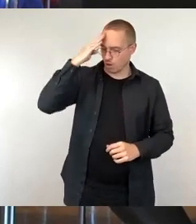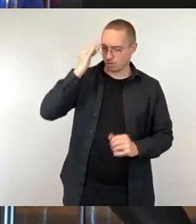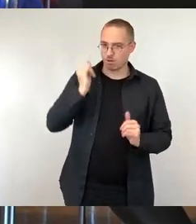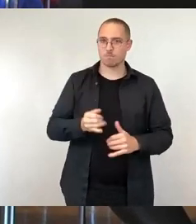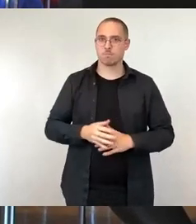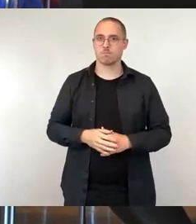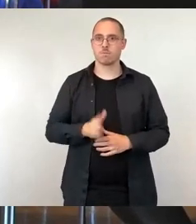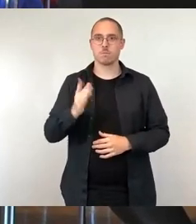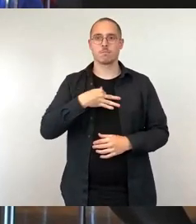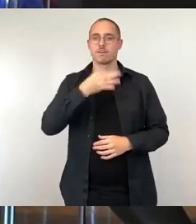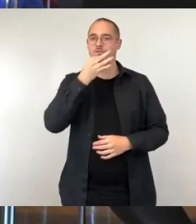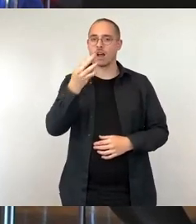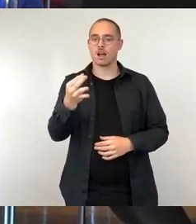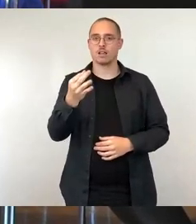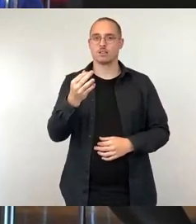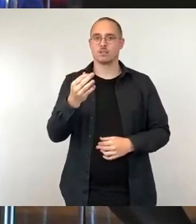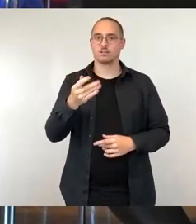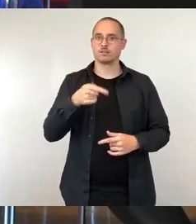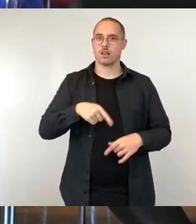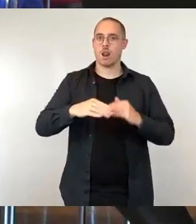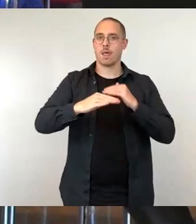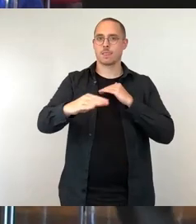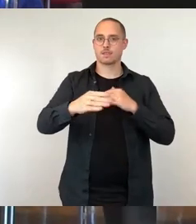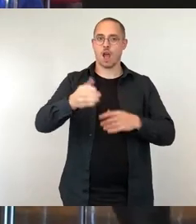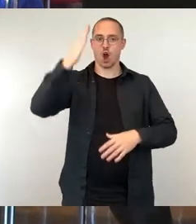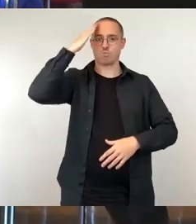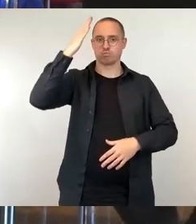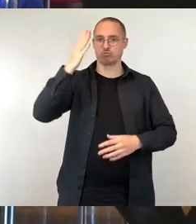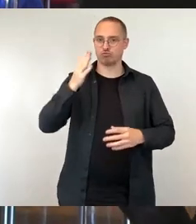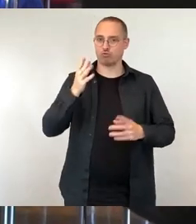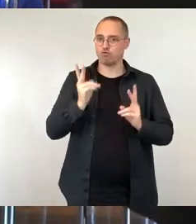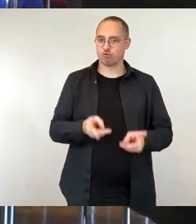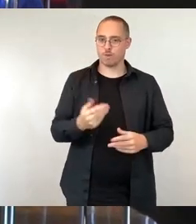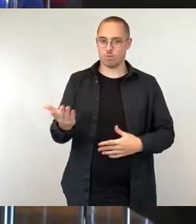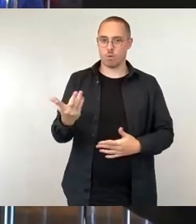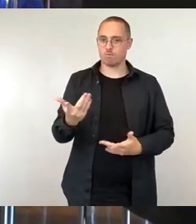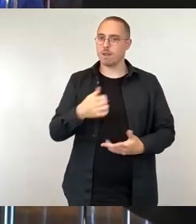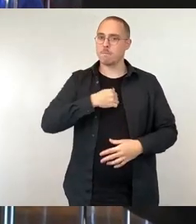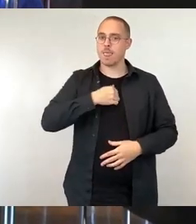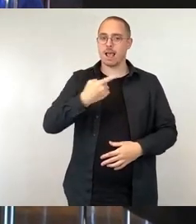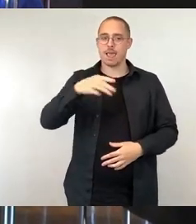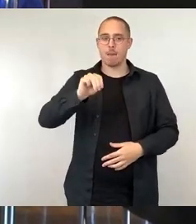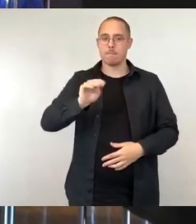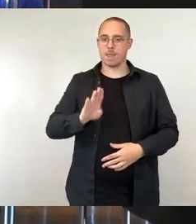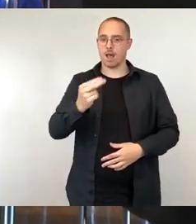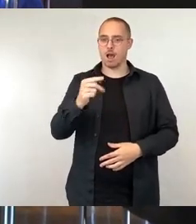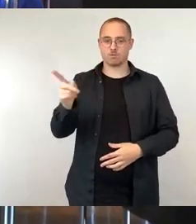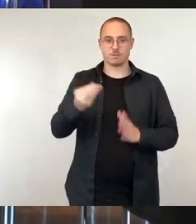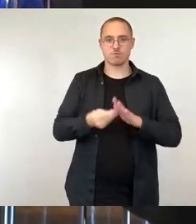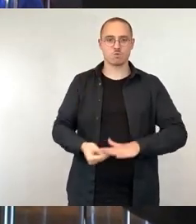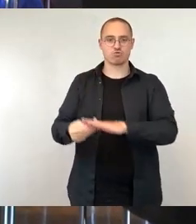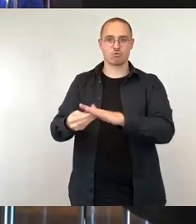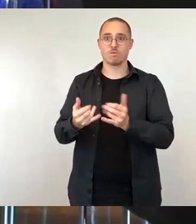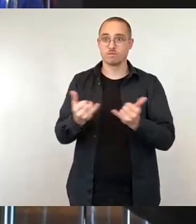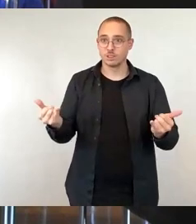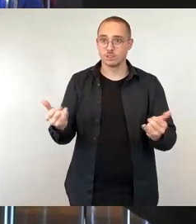die Landeshauptstadt ihrer Bäder GmbH diesbezüglich unter die Arme greifen kann. Wie kann dort geholfen werden,